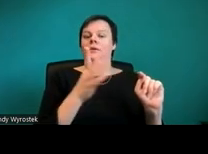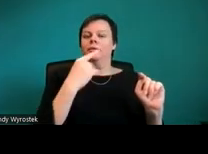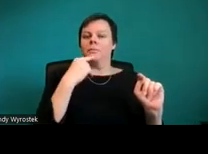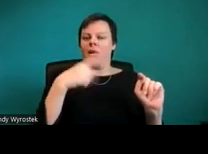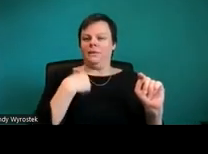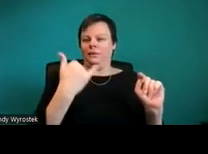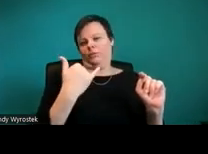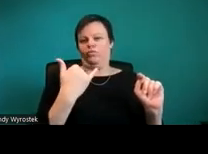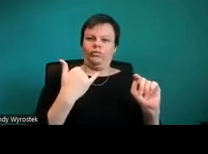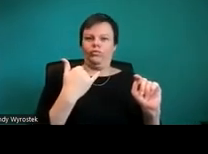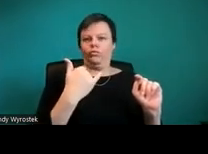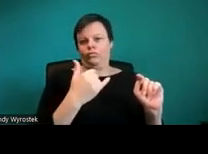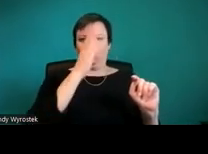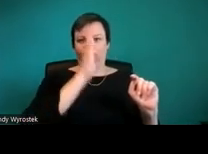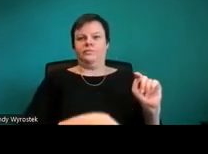Überschriften rein.